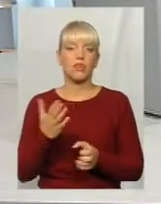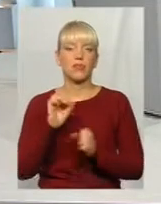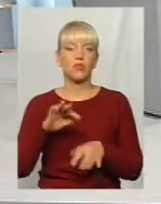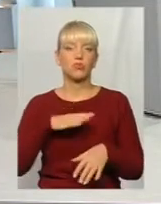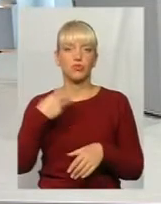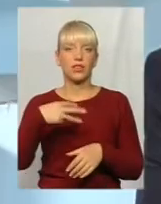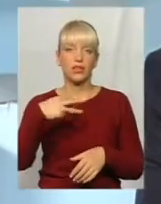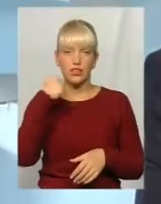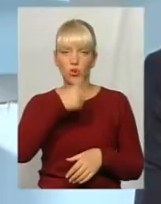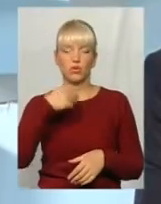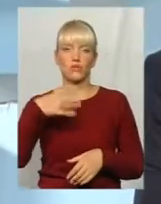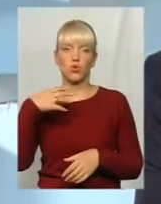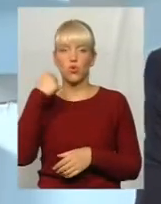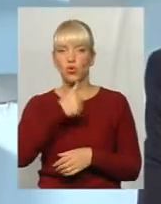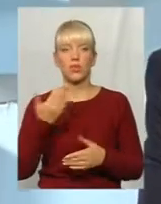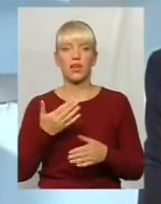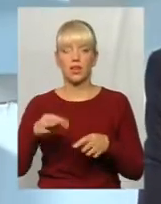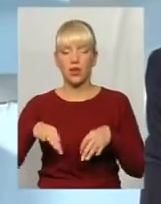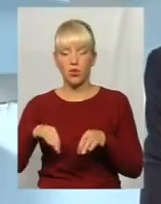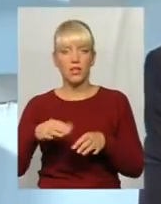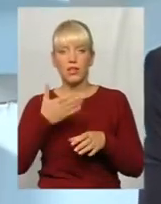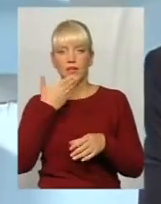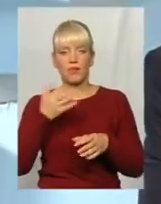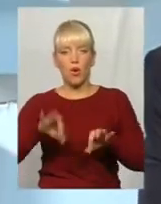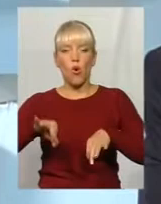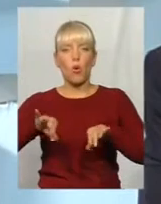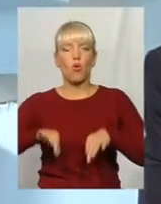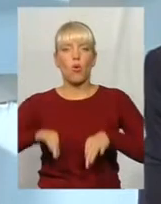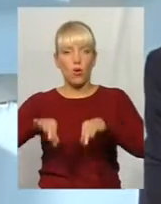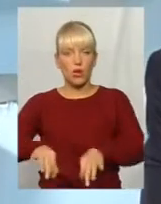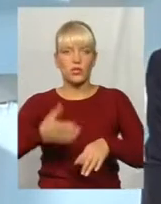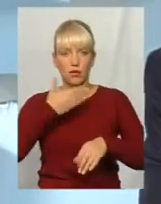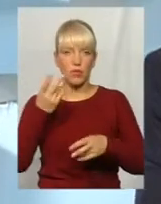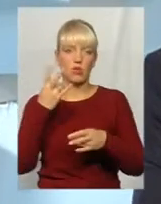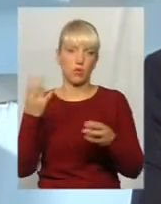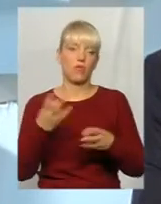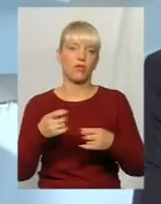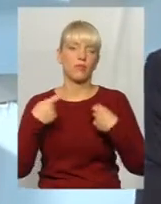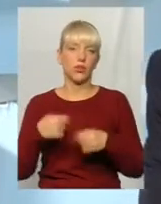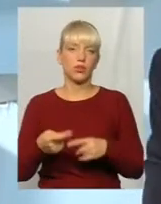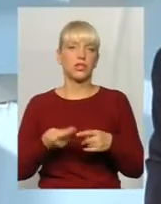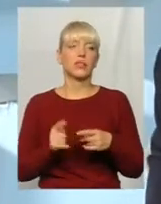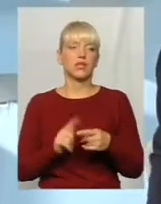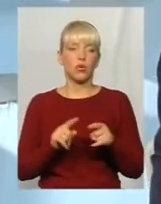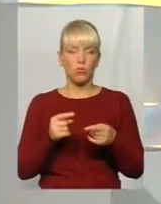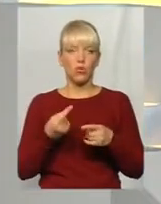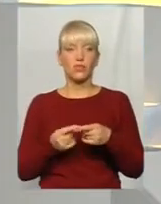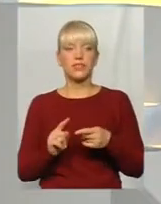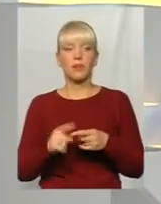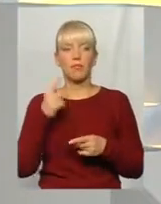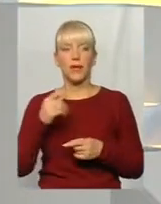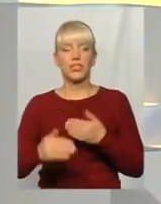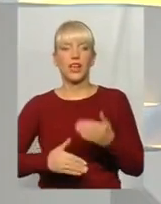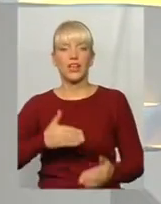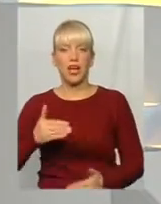років, які вже не мають коліс, але ми якось повинні їх продати. Тому це, скажімо, перший етап,